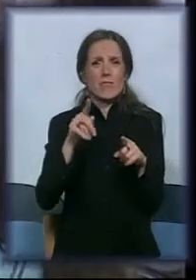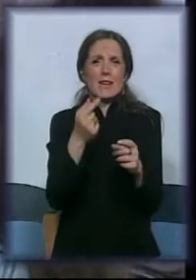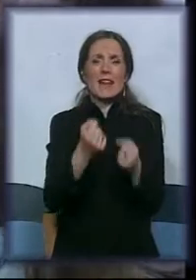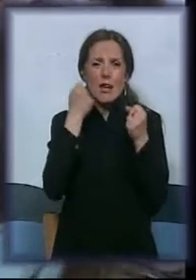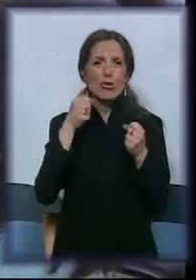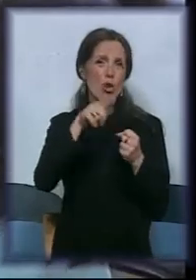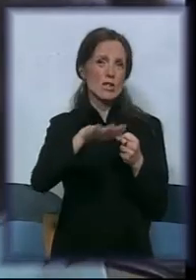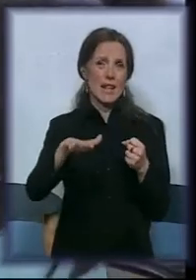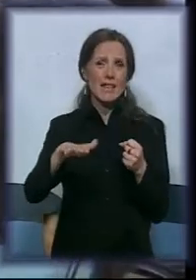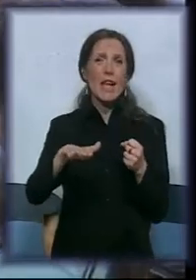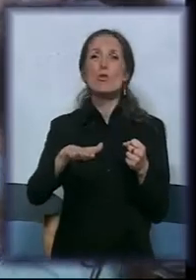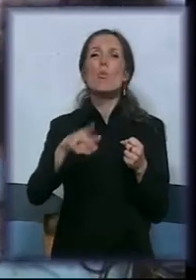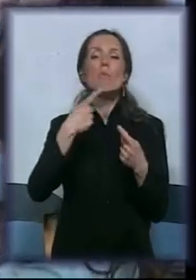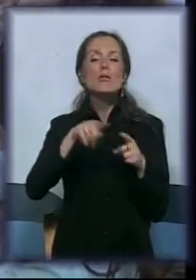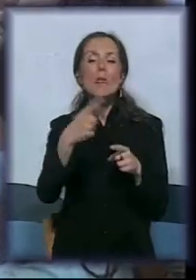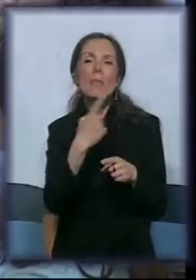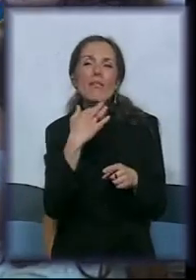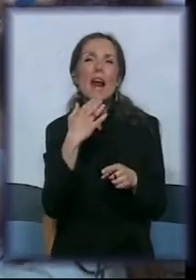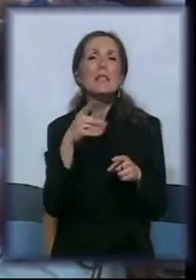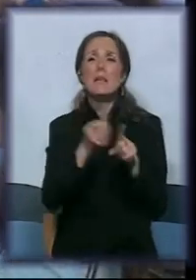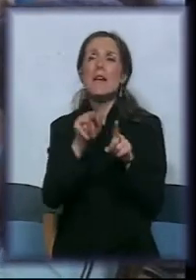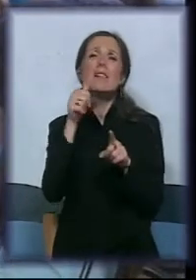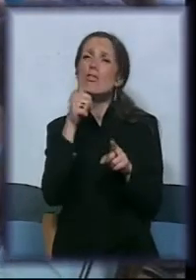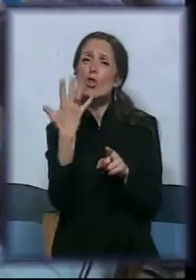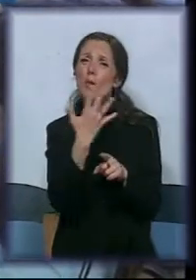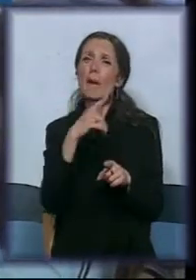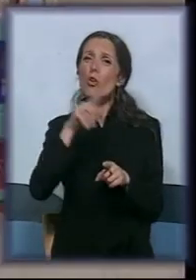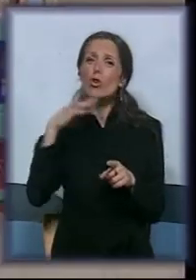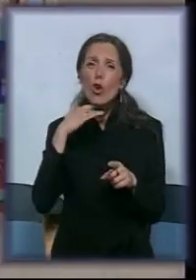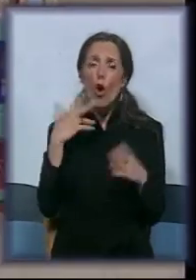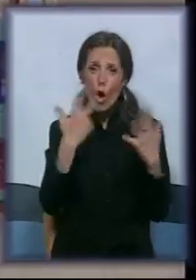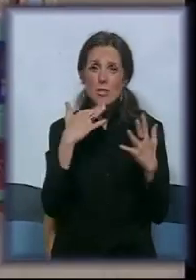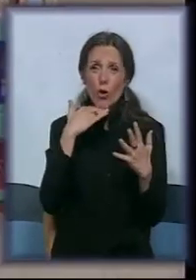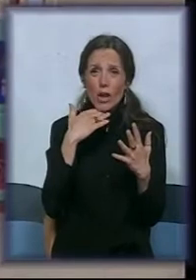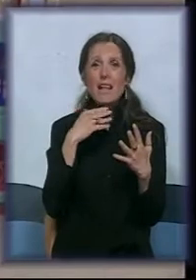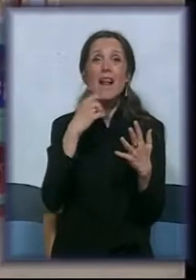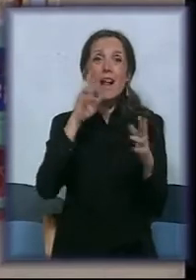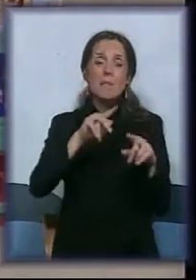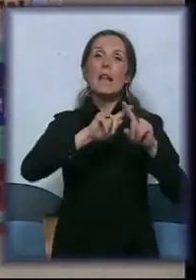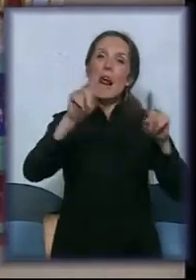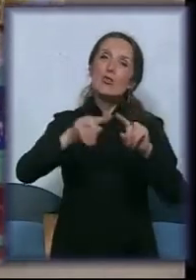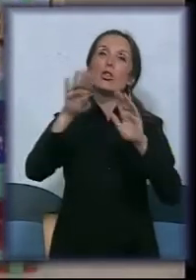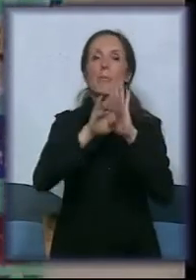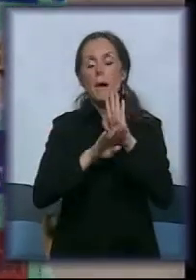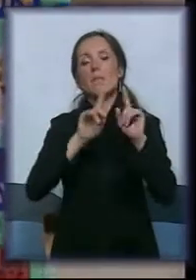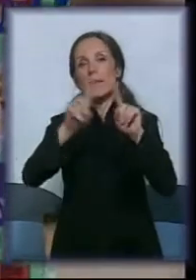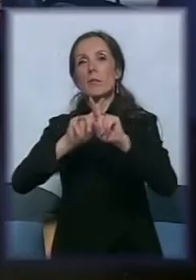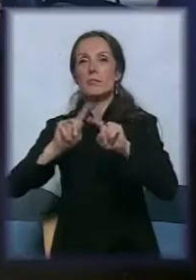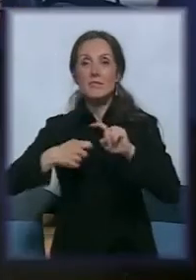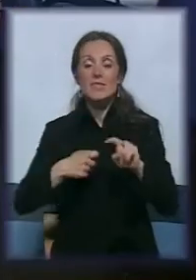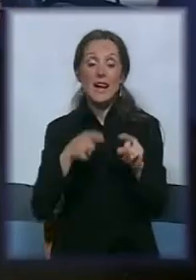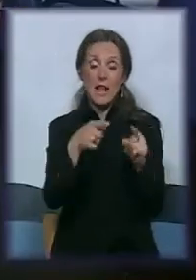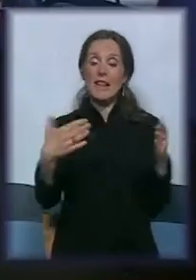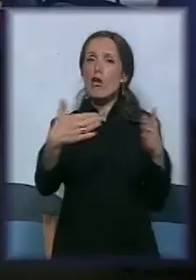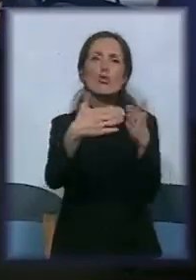osmog. Jer kada imate različite predmete i različite te sve neke stvari, prosto. I u samom tome, taj